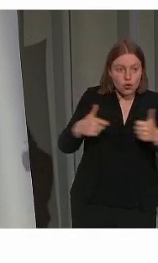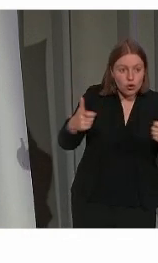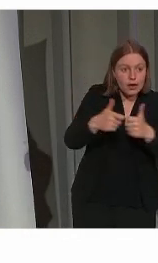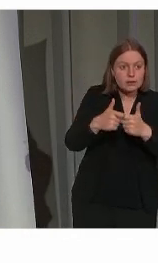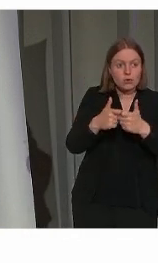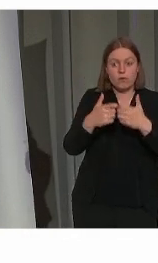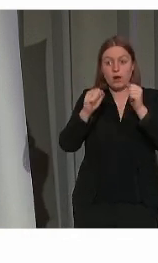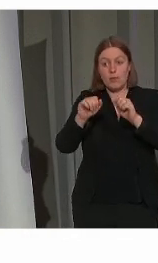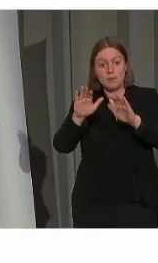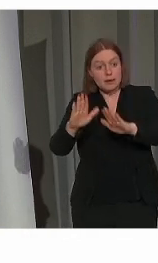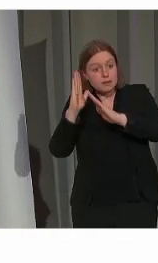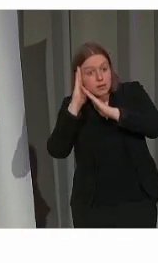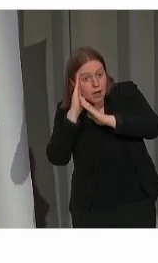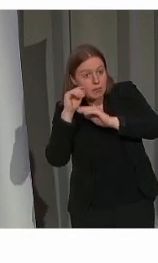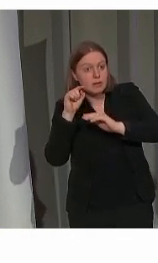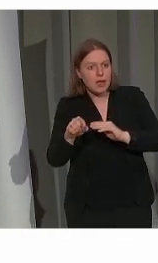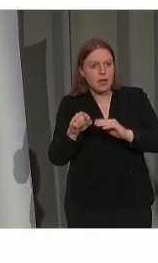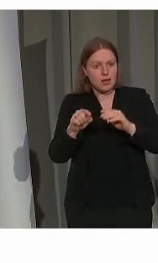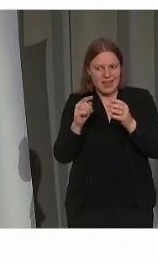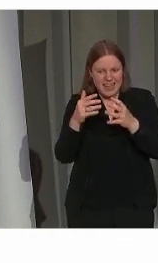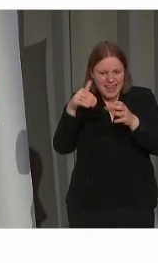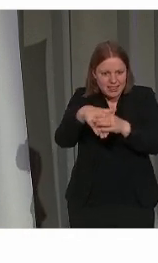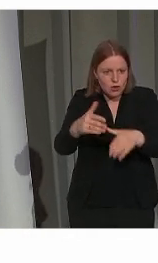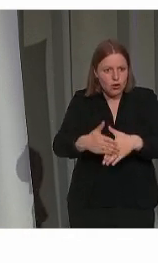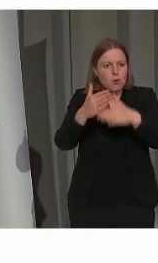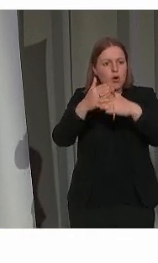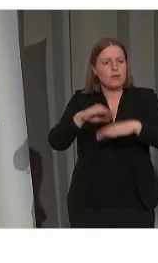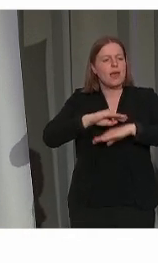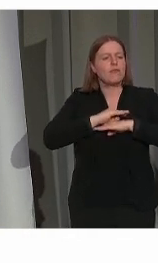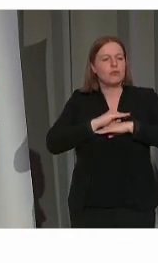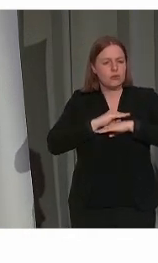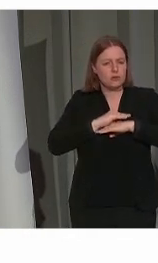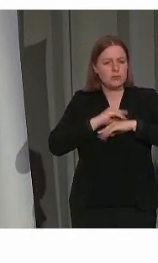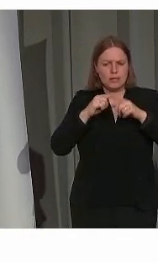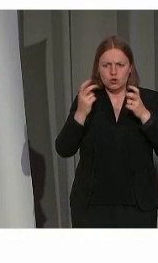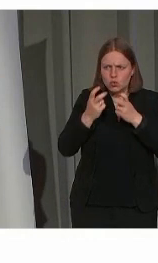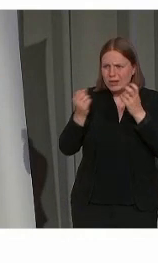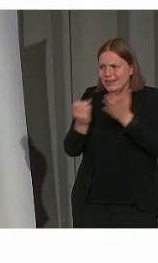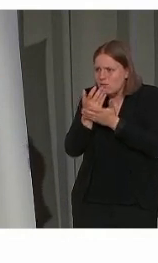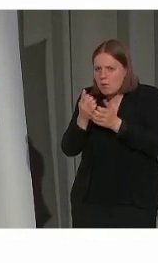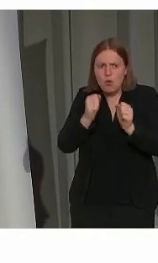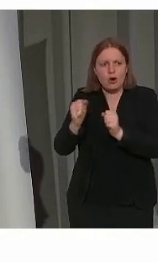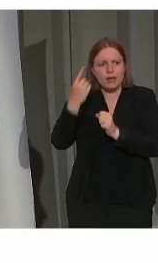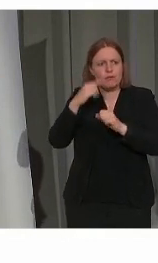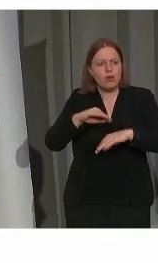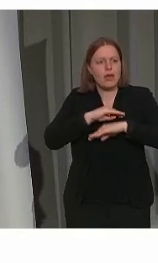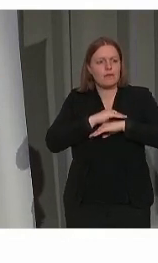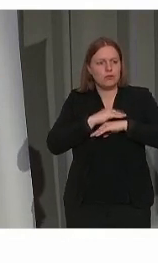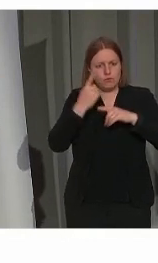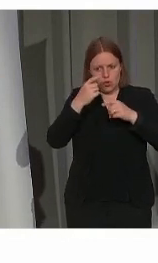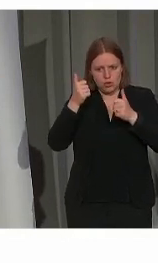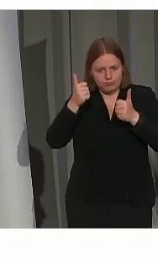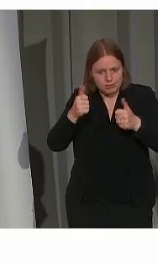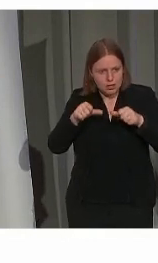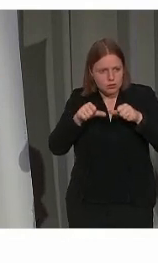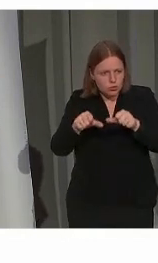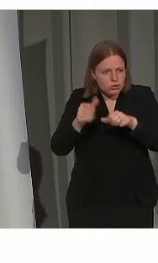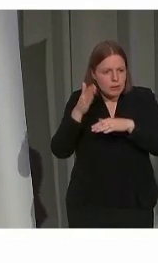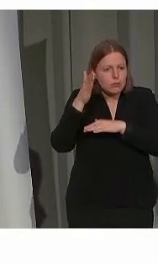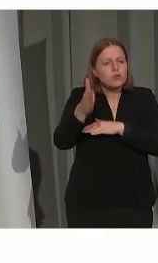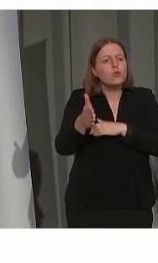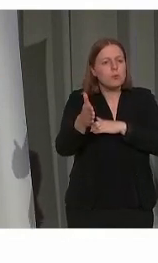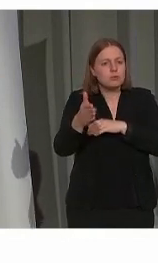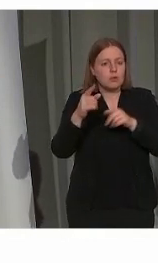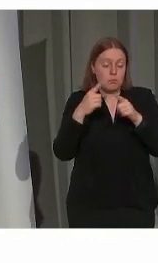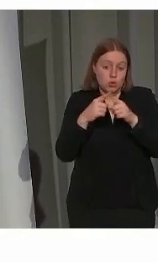logies en dergelijke geïntegreerd worden in erfgoed. En men gaat zoeken naar herbestemmingen van erfgoed. Om er toch een toekomst aan te kunnen geven en iets van, laten we